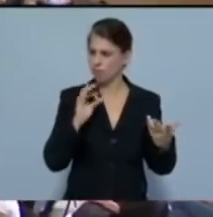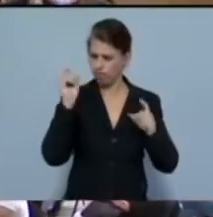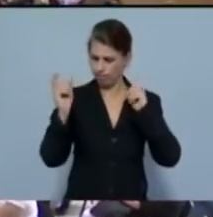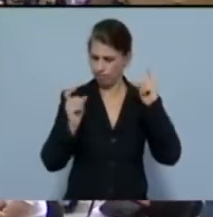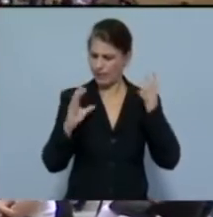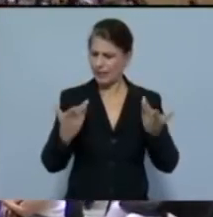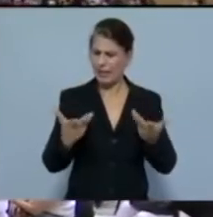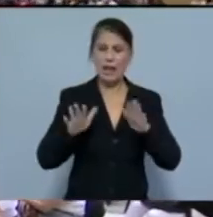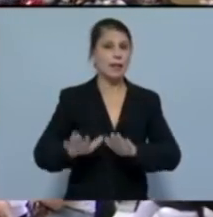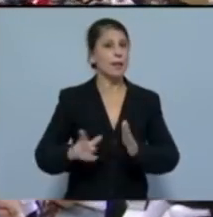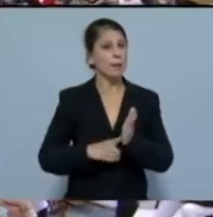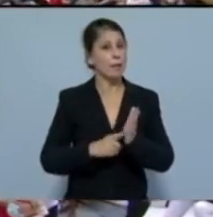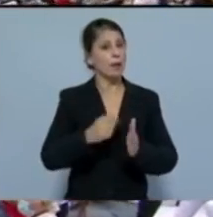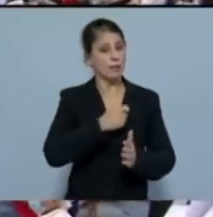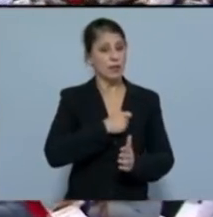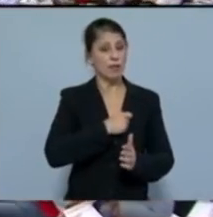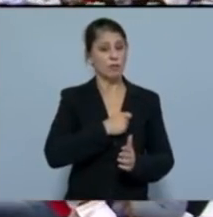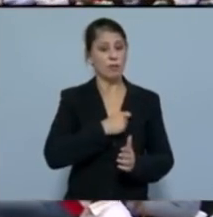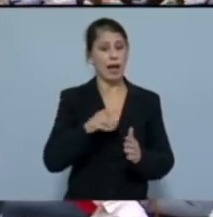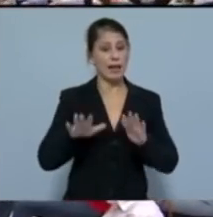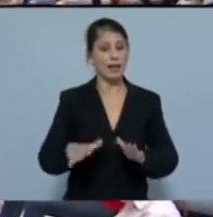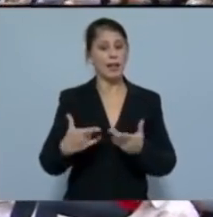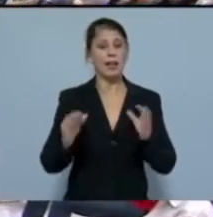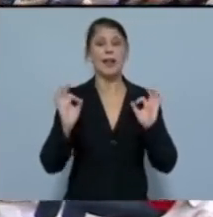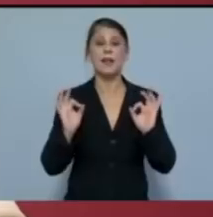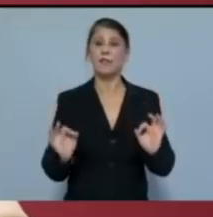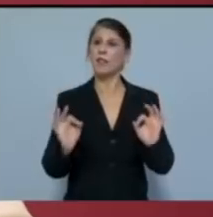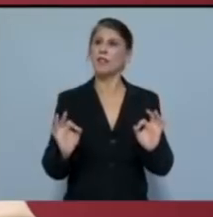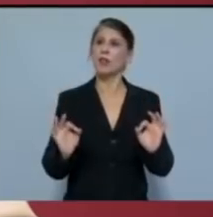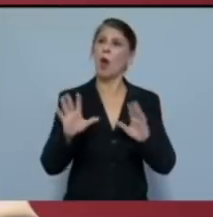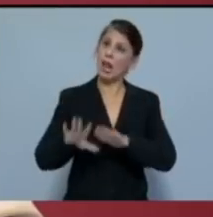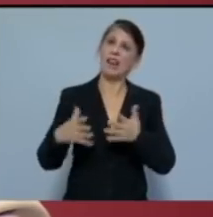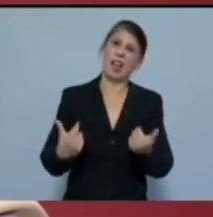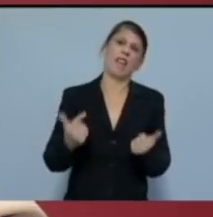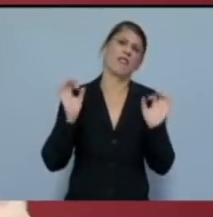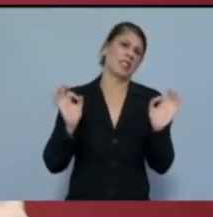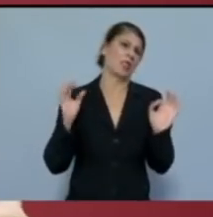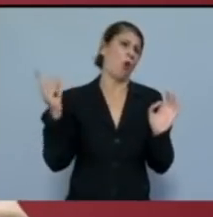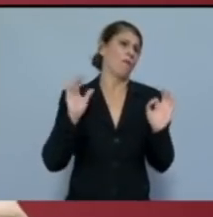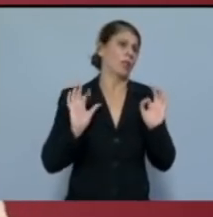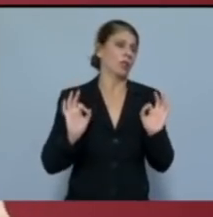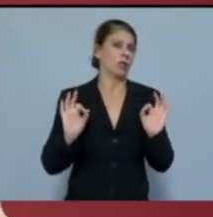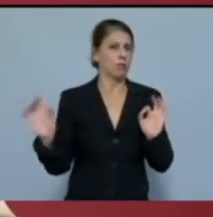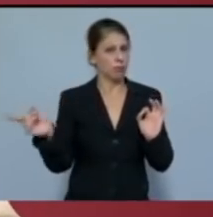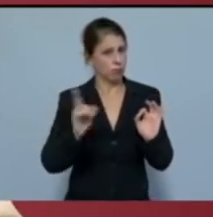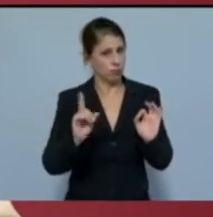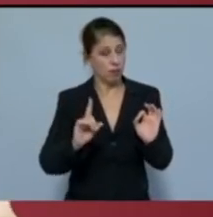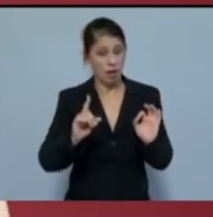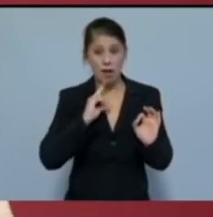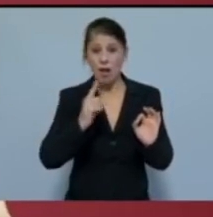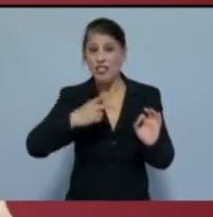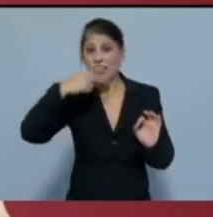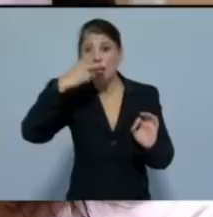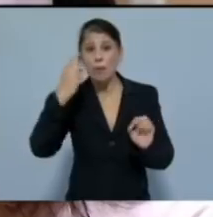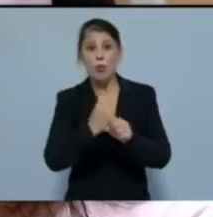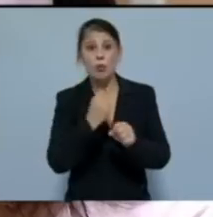πρέπει να θεωρείται ως η φυσική τάξη των πραγμάτων. Γιατί το δικαίωμα στη δουλειά, το ίδιο το δικαίωμα